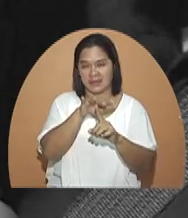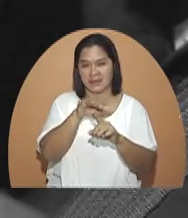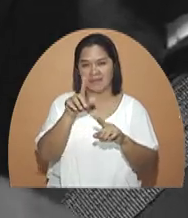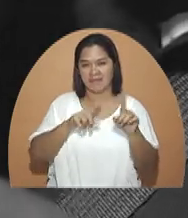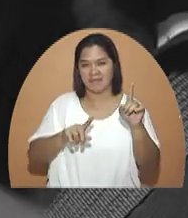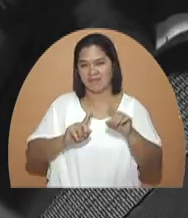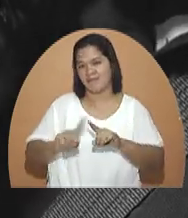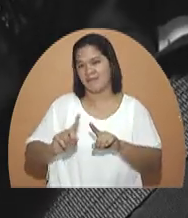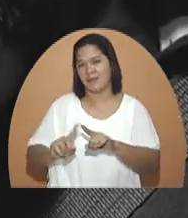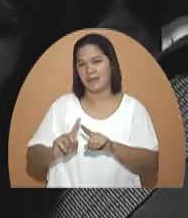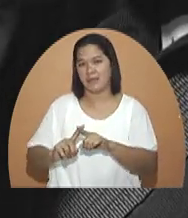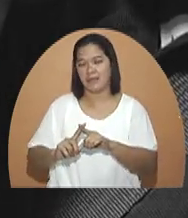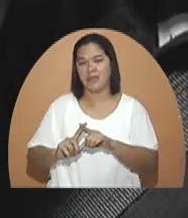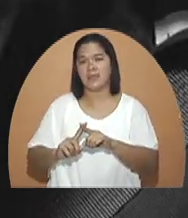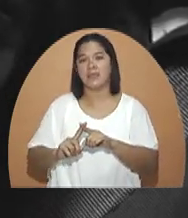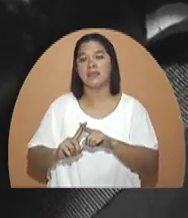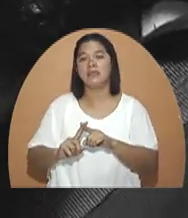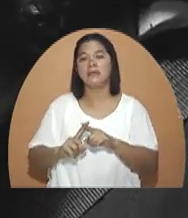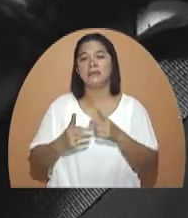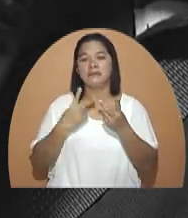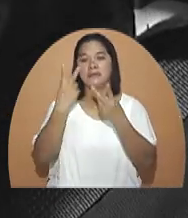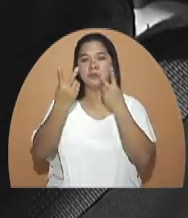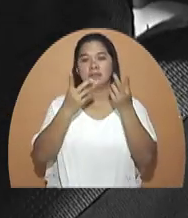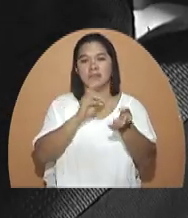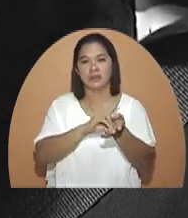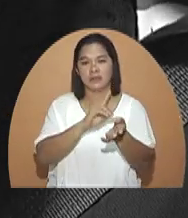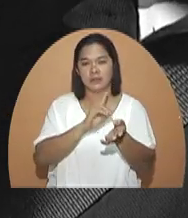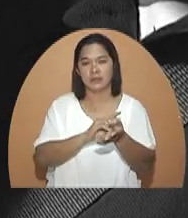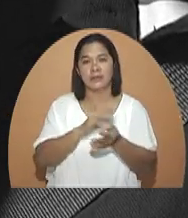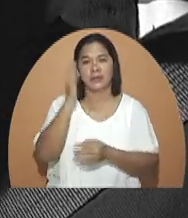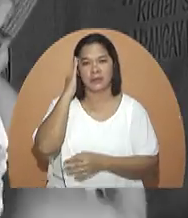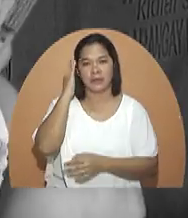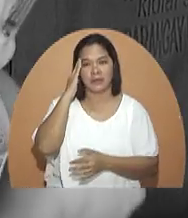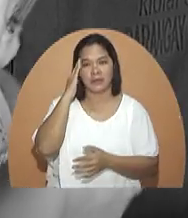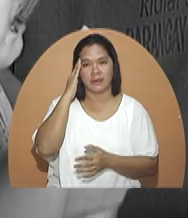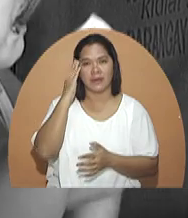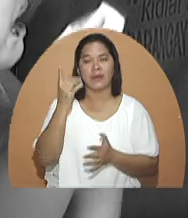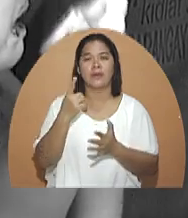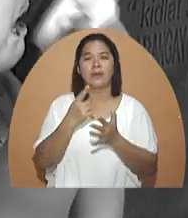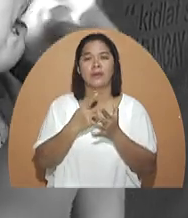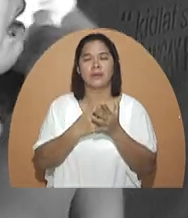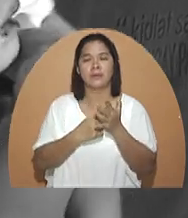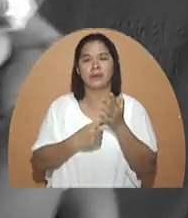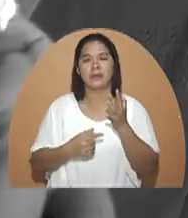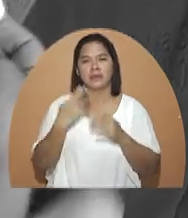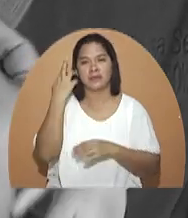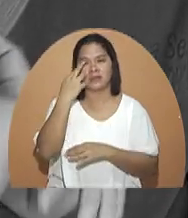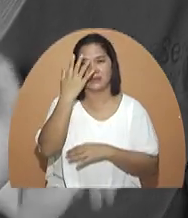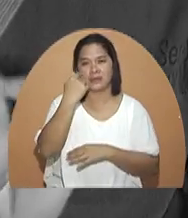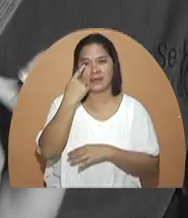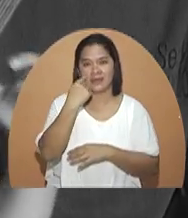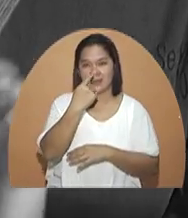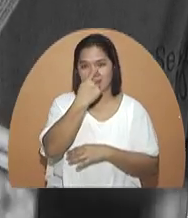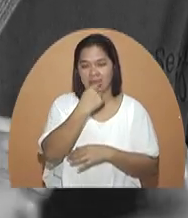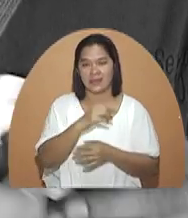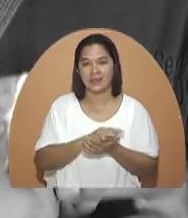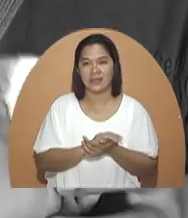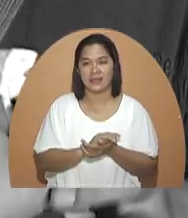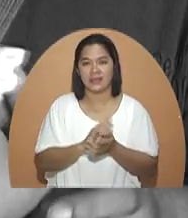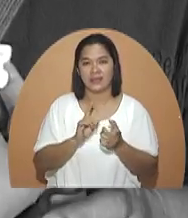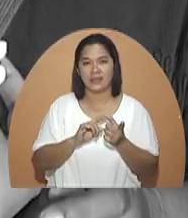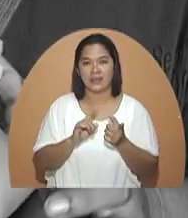kakaiba sa mata ng anak pinasuri nila si Rupert para malaman ang sanayin ng pagkaluwa ng kanyang mata.